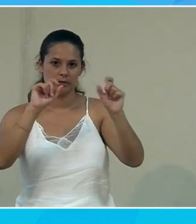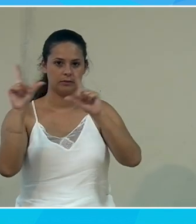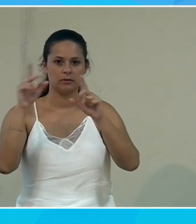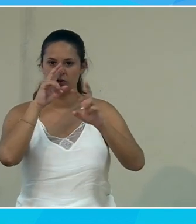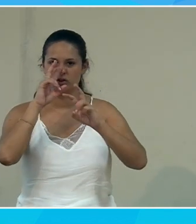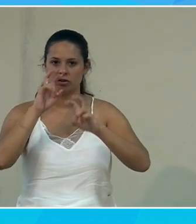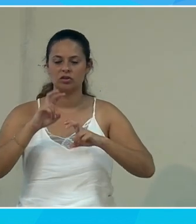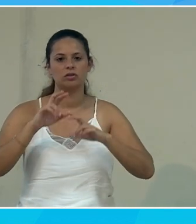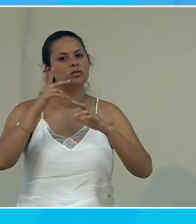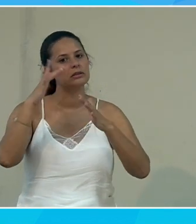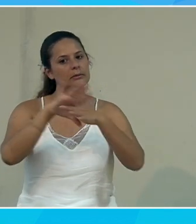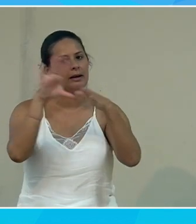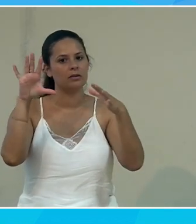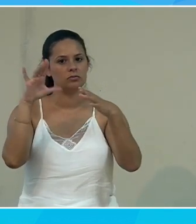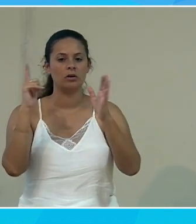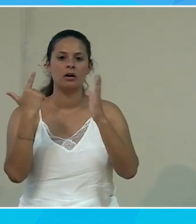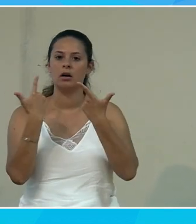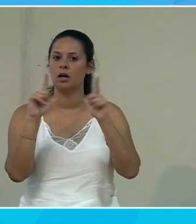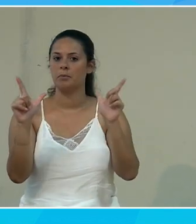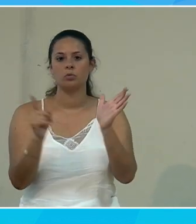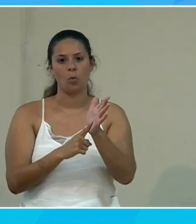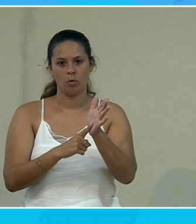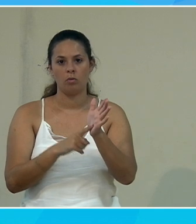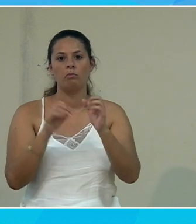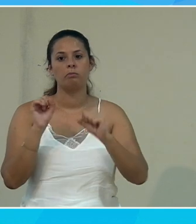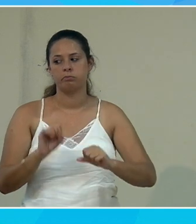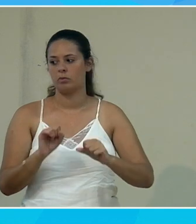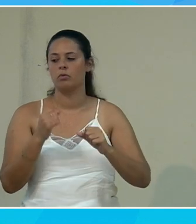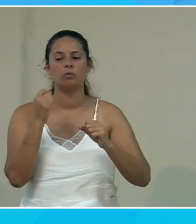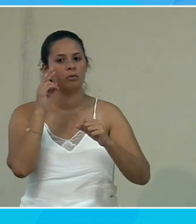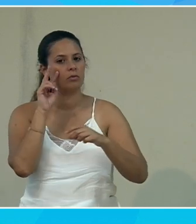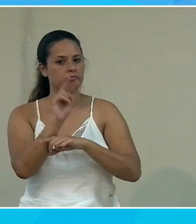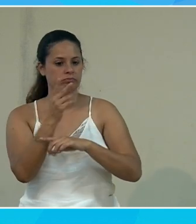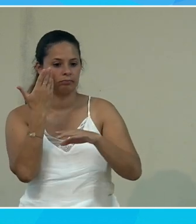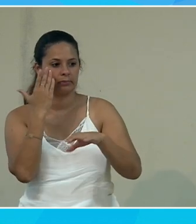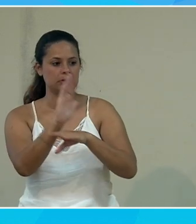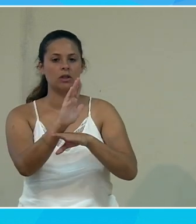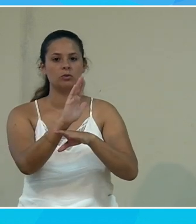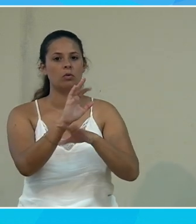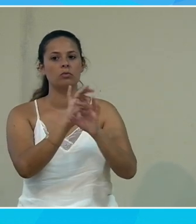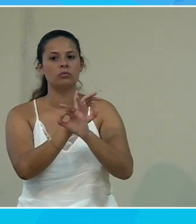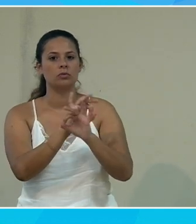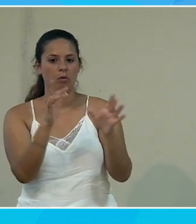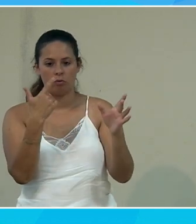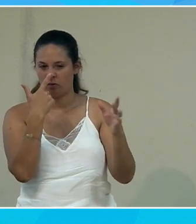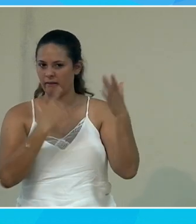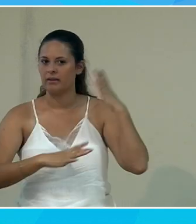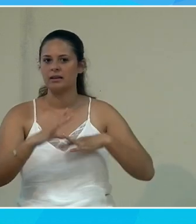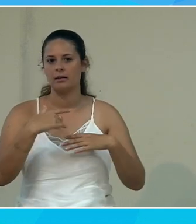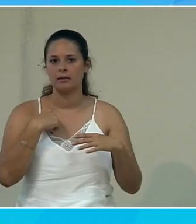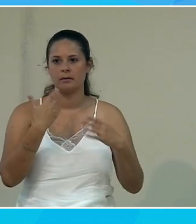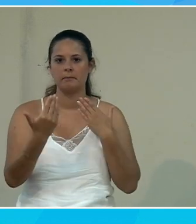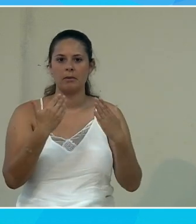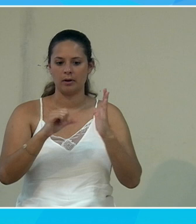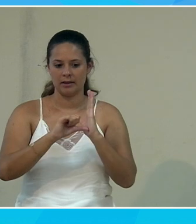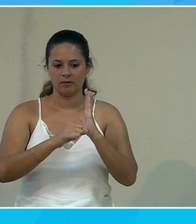va aller chercher des images qui sont libres de droit donc ils vont me permettre déjà de démarrer une présentation sans forcément me fatiguer par rapport à